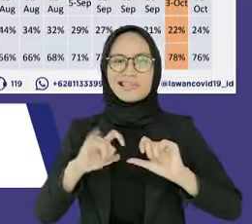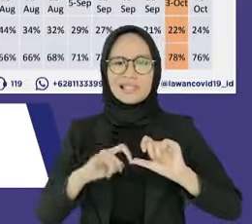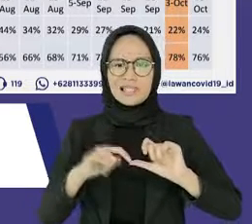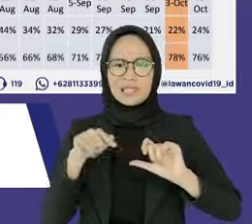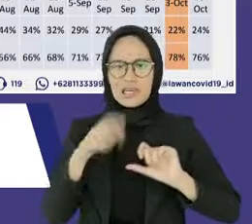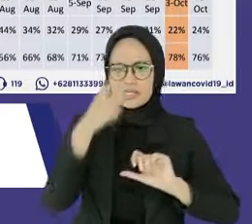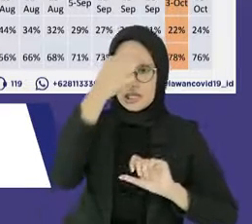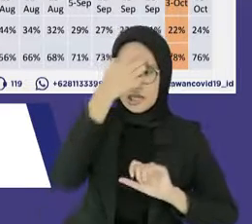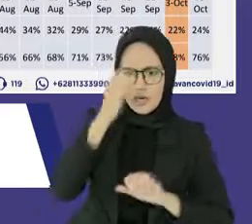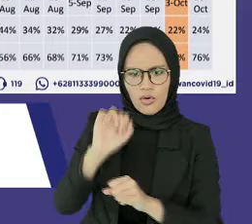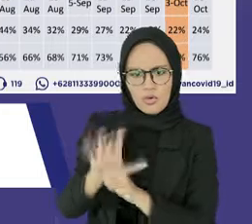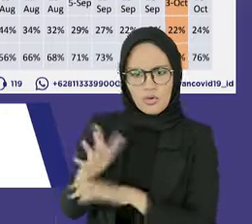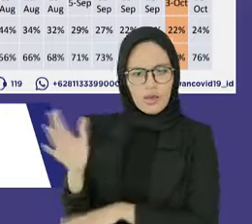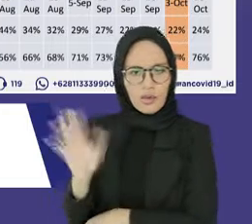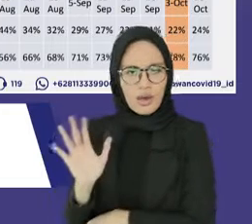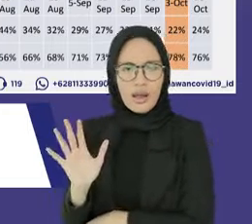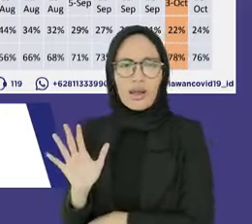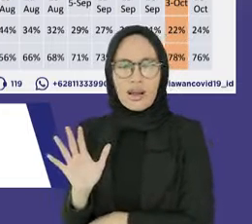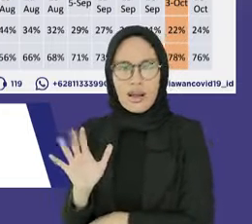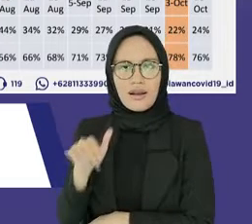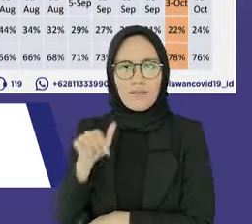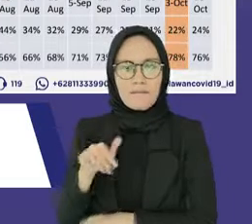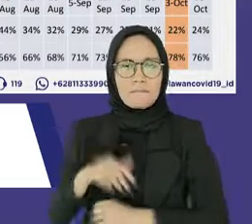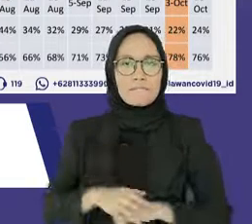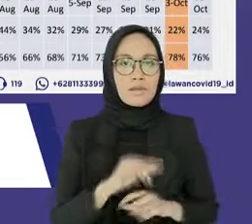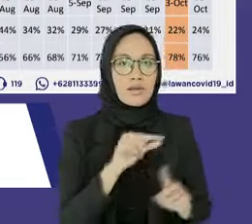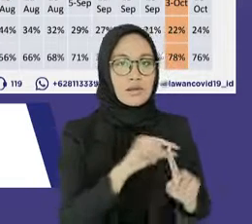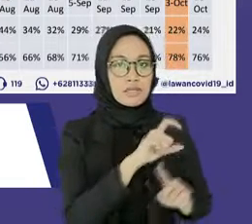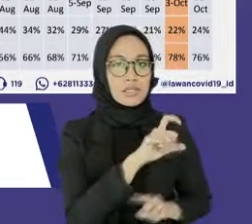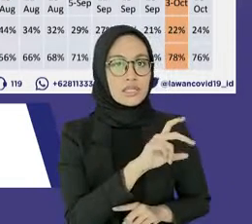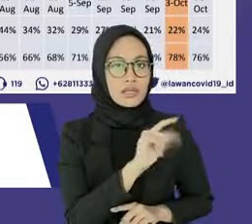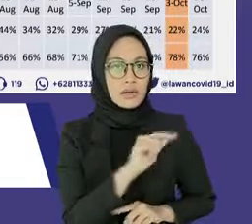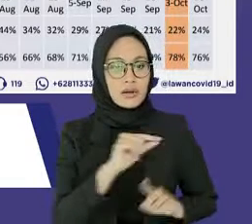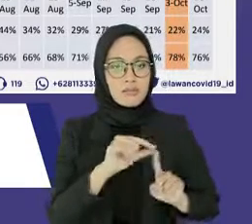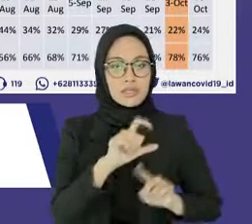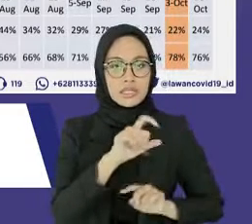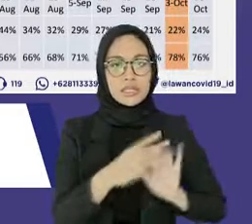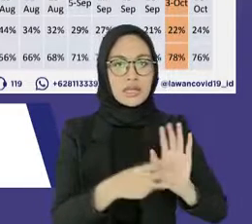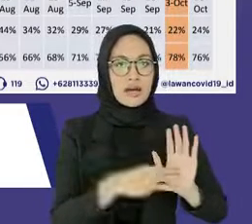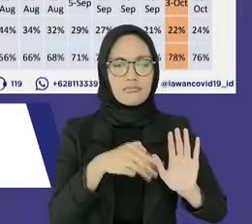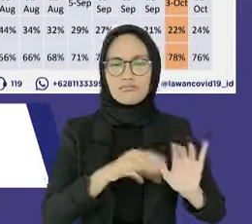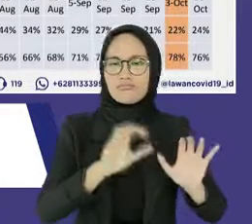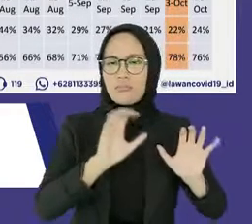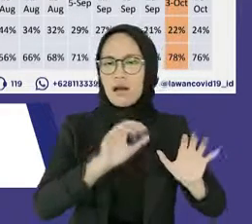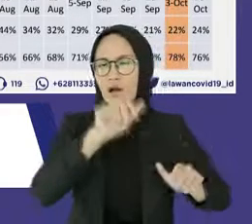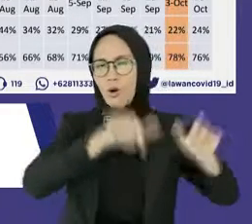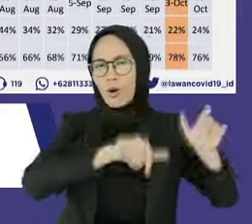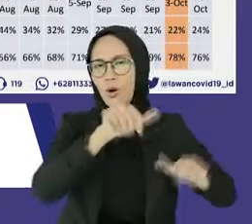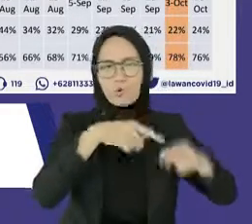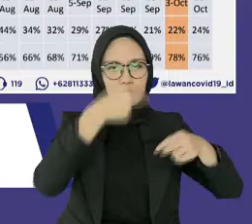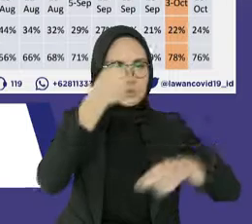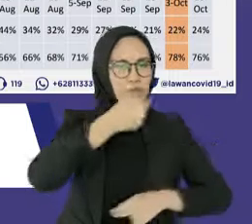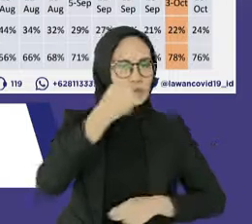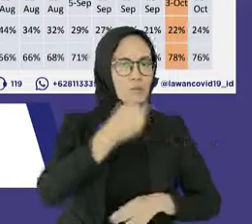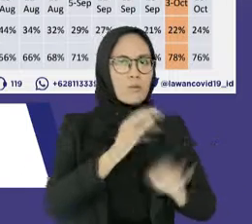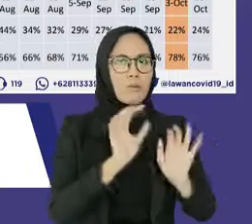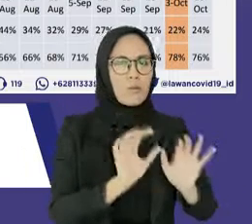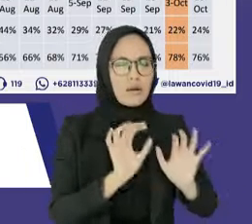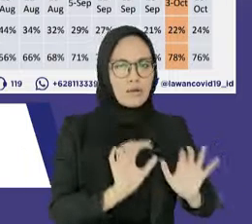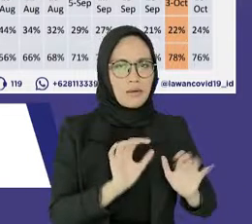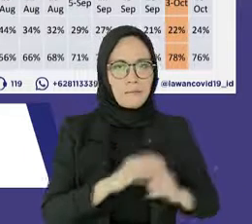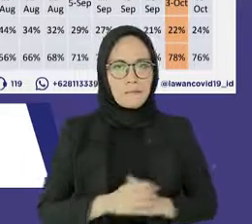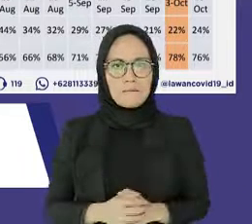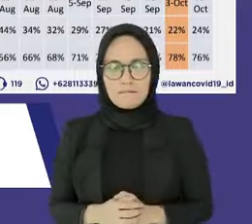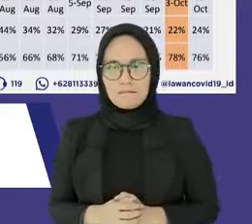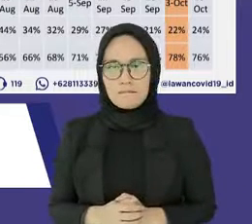erat. Gabungan PCR dan TCM pun mendominasi lebih dari 60 persen pemeriksaan COVID-19 pada